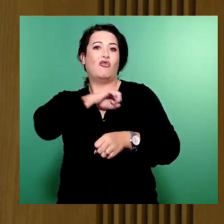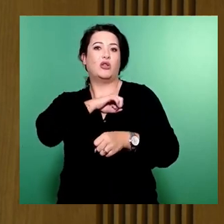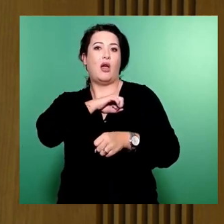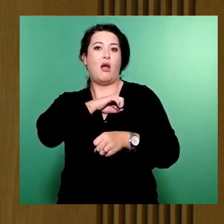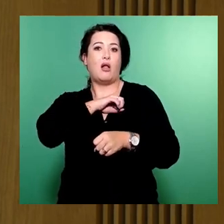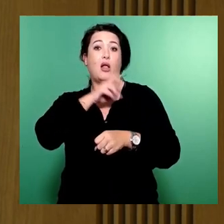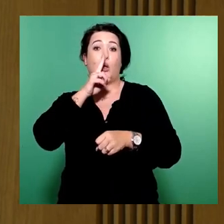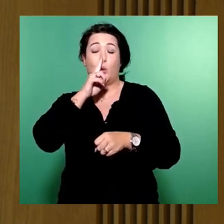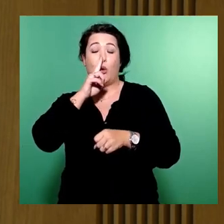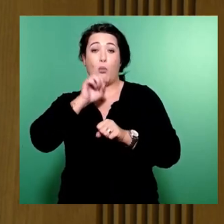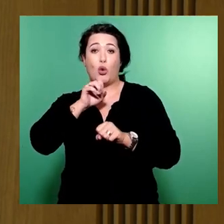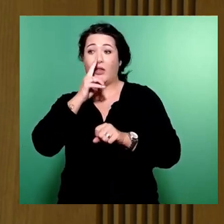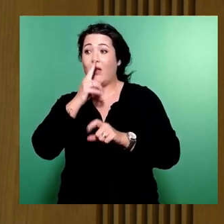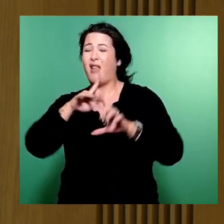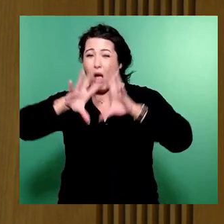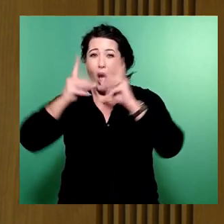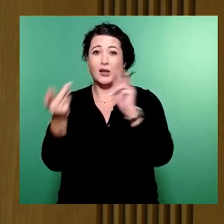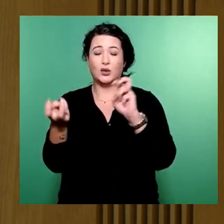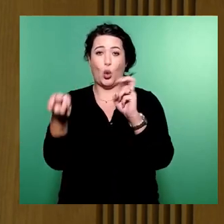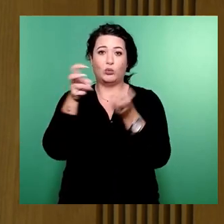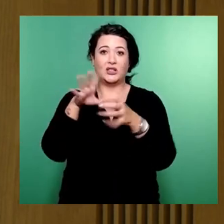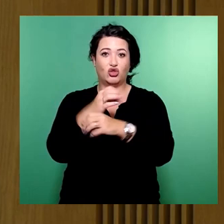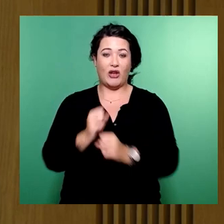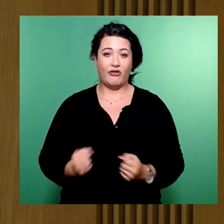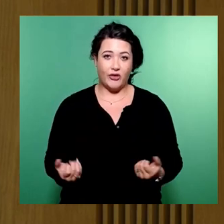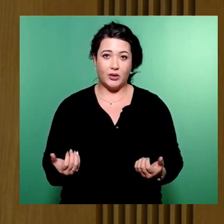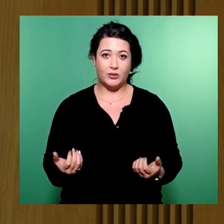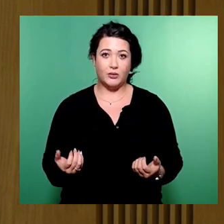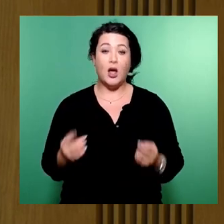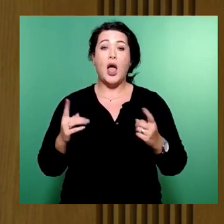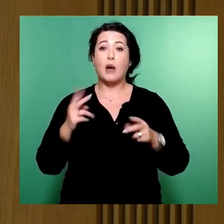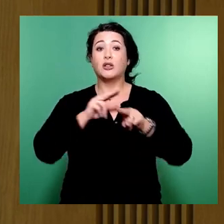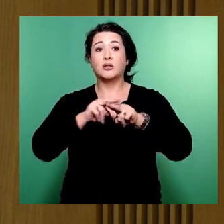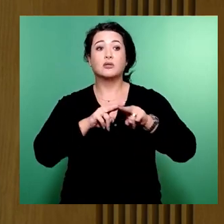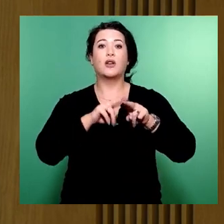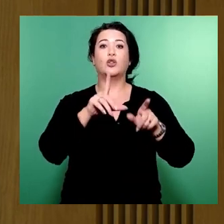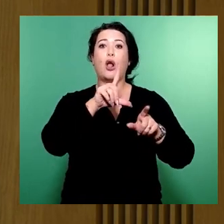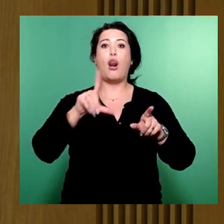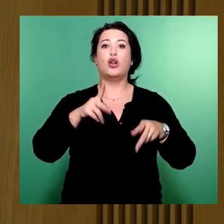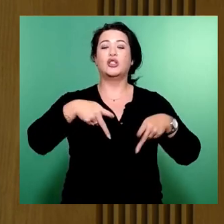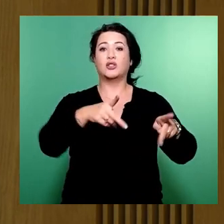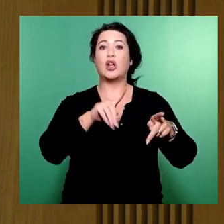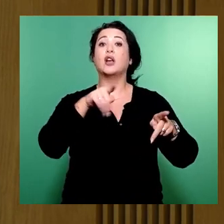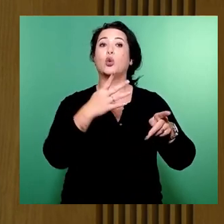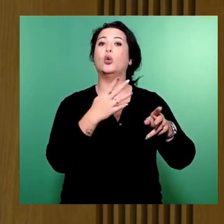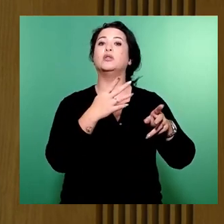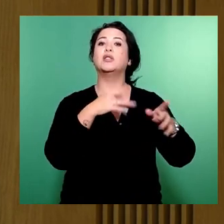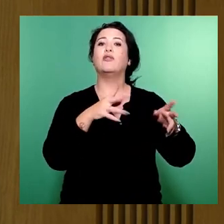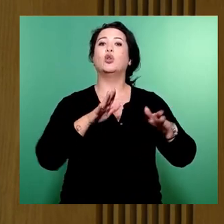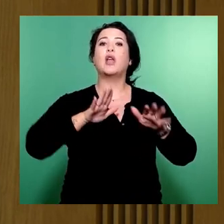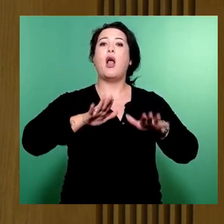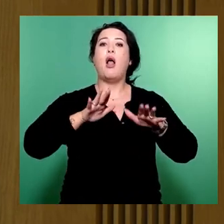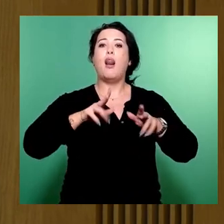umgesetzt werden würden. Darin enthalten wir unter anderem die Sanierung der Löschwitzer Straße und die damit verbundene Beseitigung der Langsamfahrstellen für